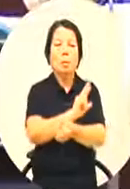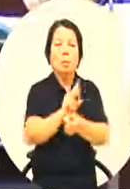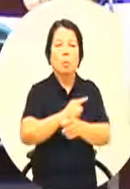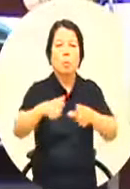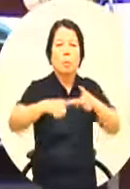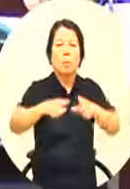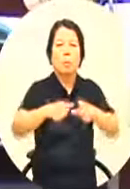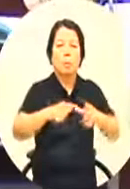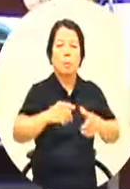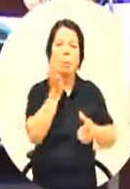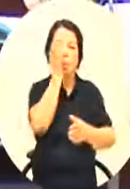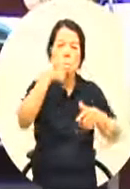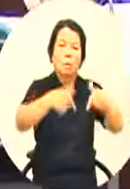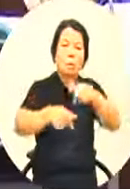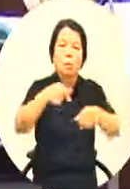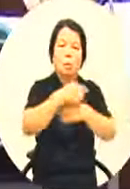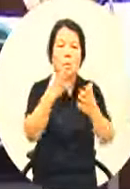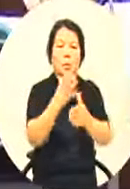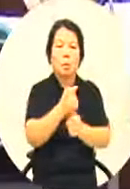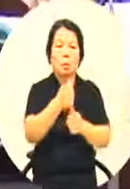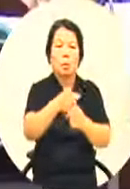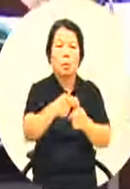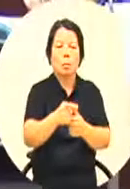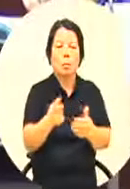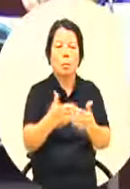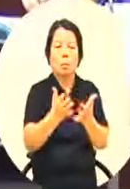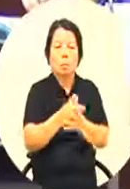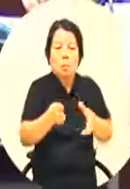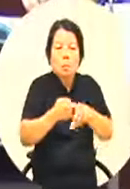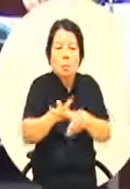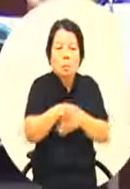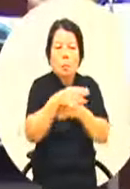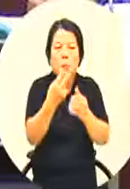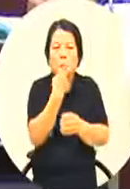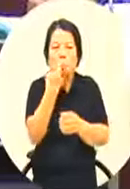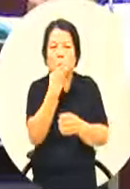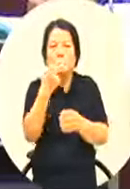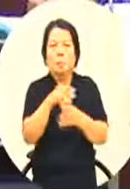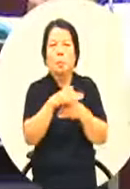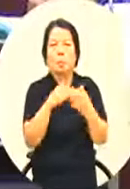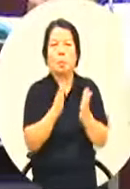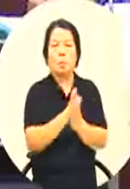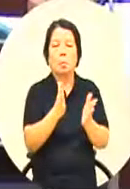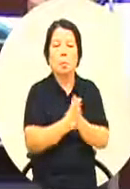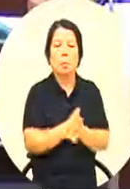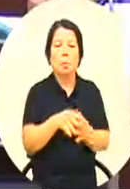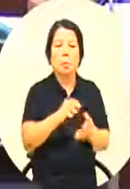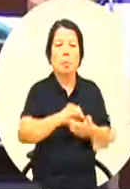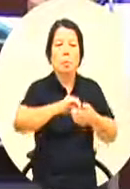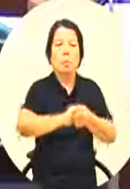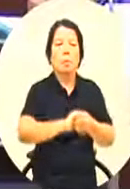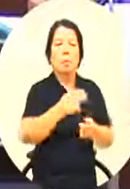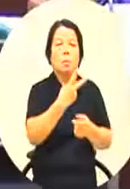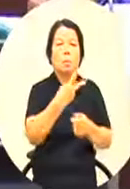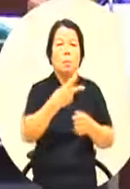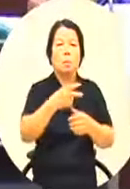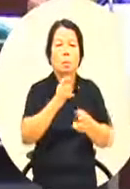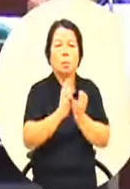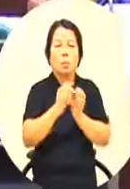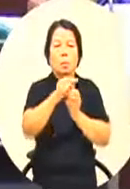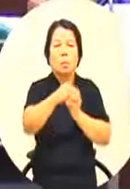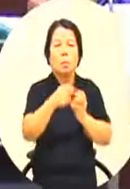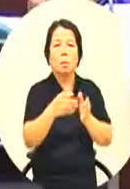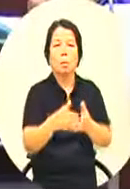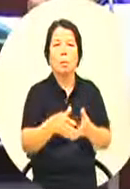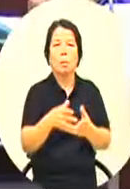它的做这个总量管制针对好几个排放的气体比如说定二锡本环氧